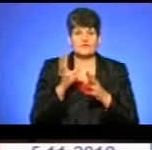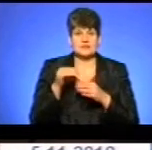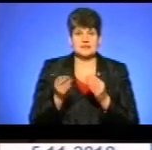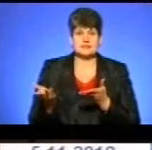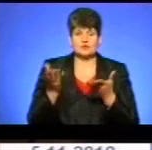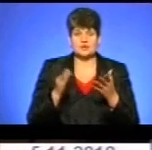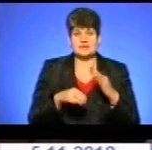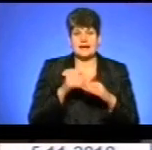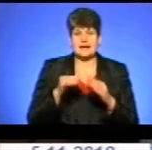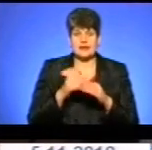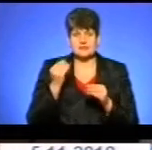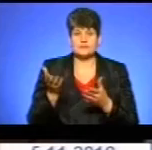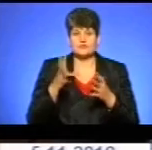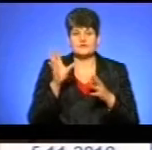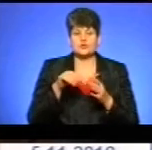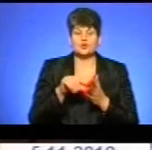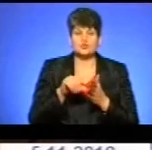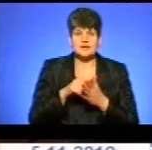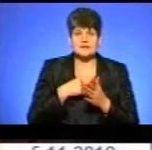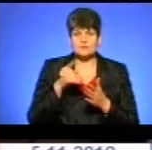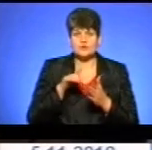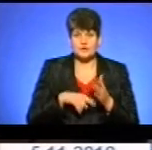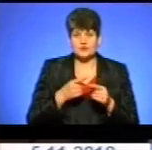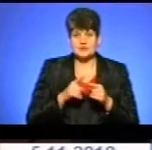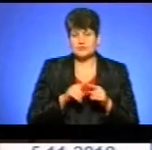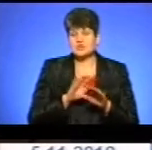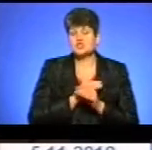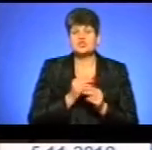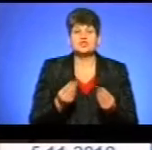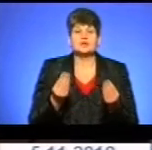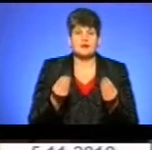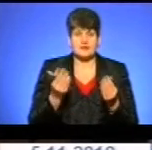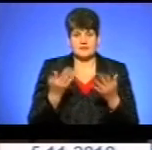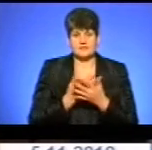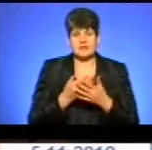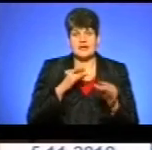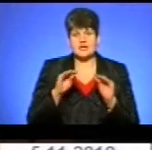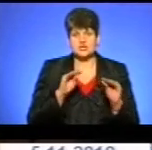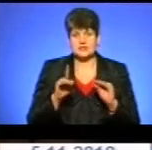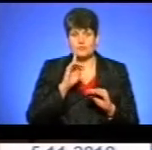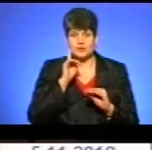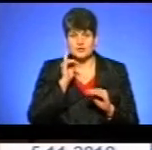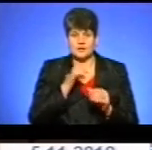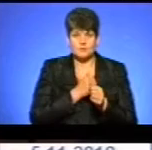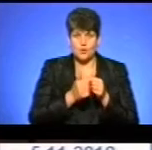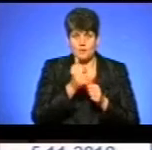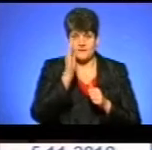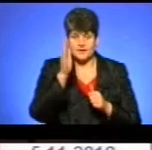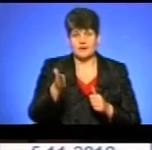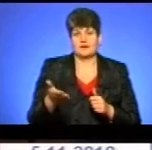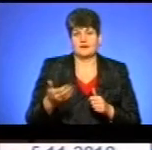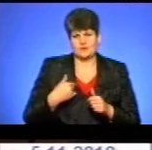кастинг, запрошуємо всіх до участі. Я сподіваюся, що це вийде шикарний фільм, адже режисер молодий, активний, пробивний, я думаю, що він